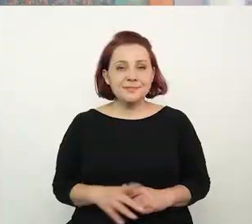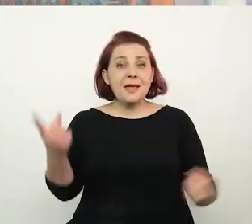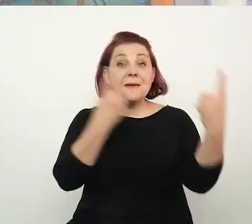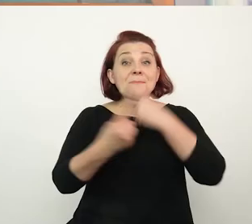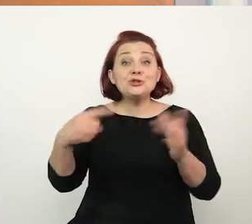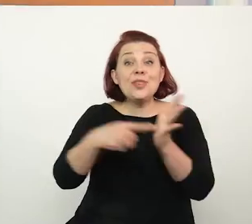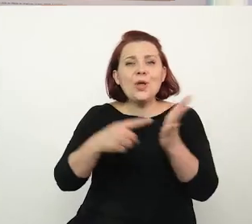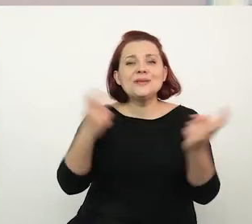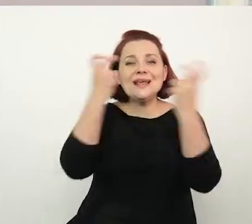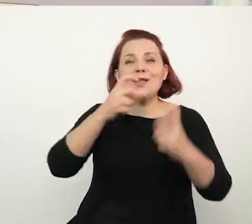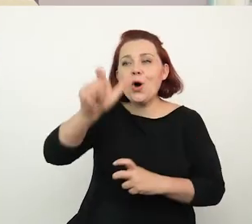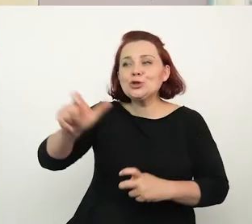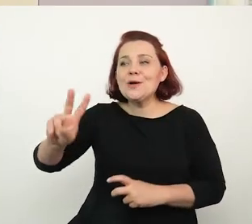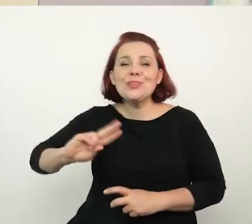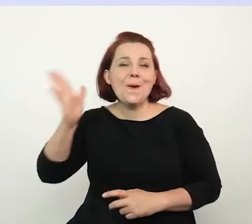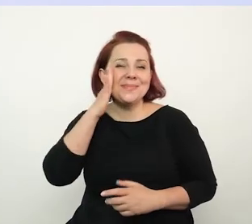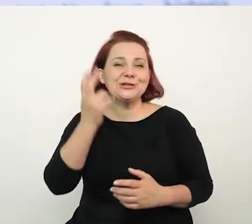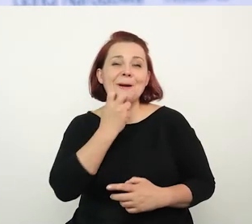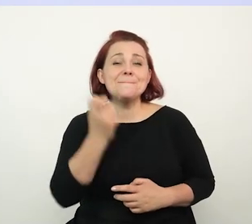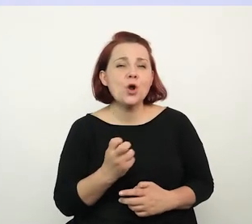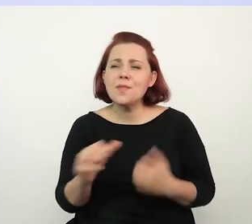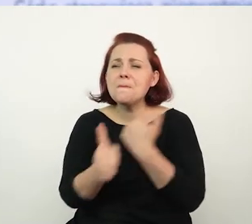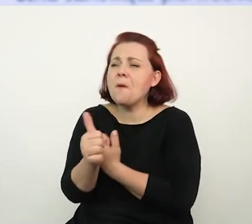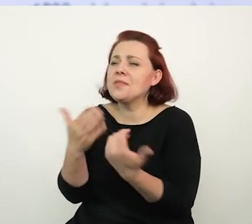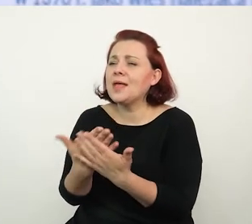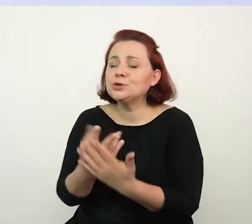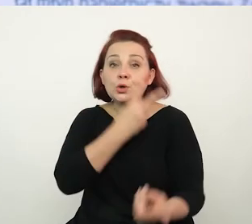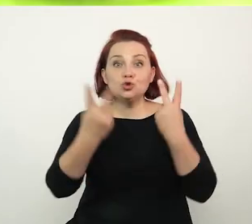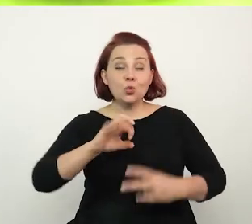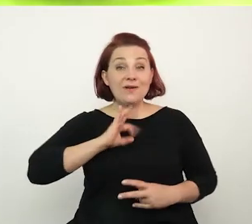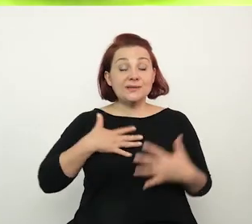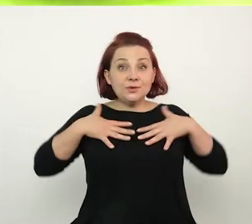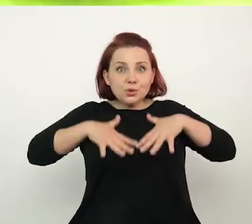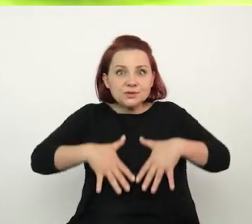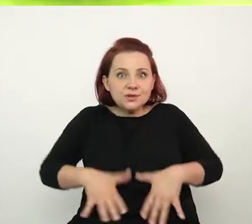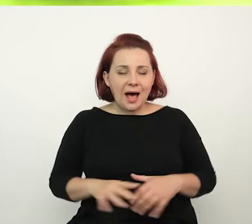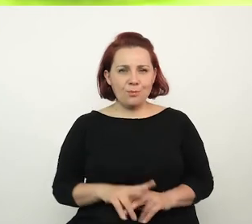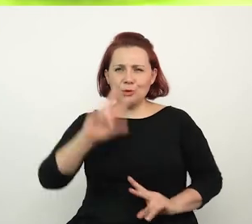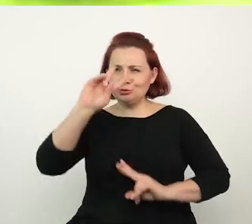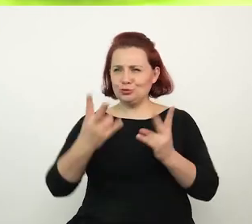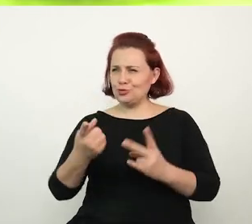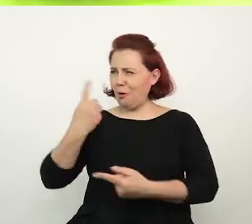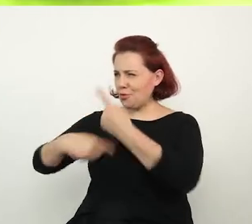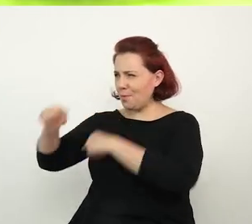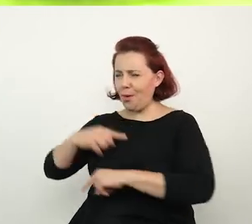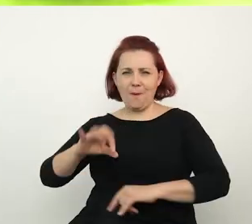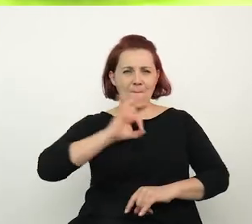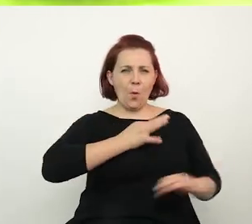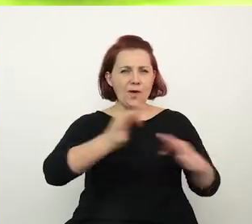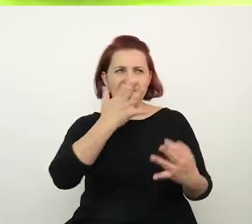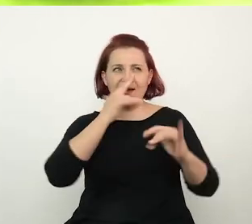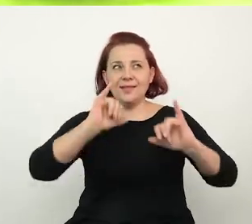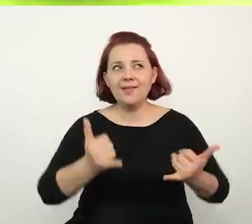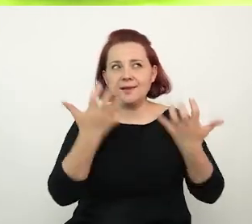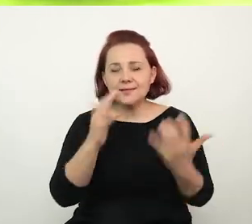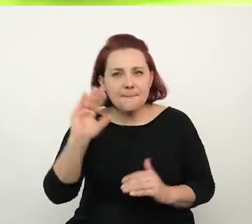Myślę, że zainteresowanie prądniczan tą wystawą wynika z poszukiwania własnej tożsamości. Skąd